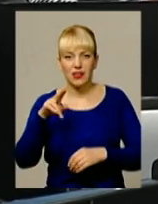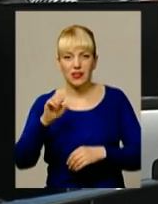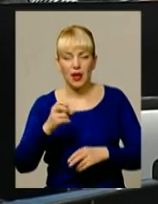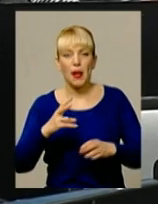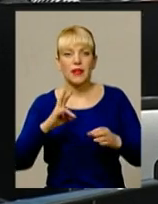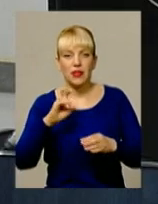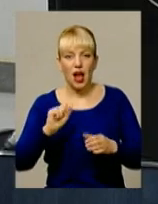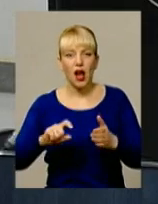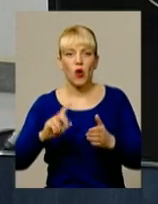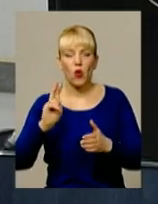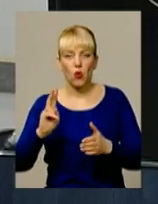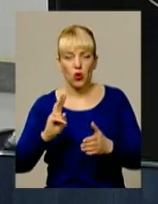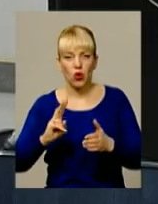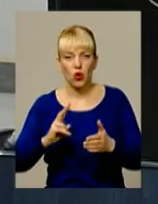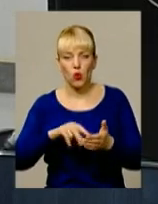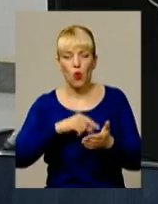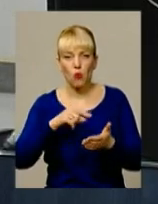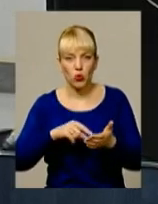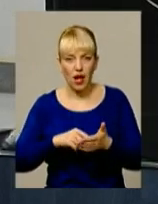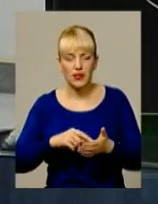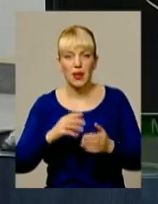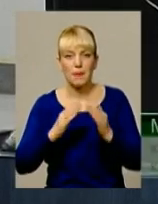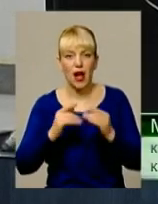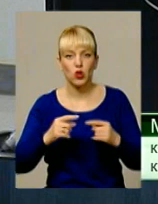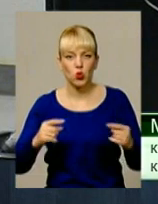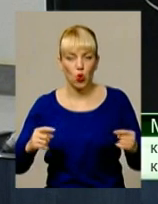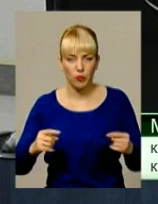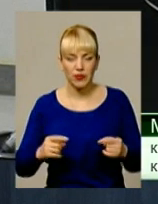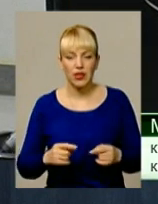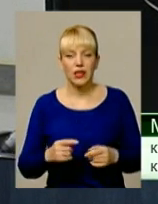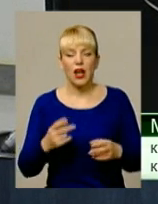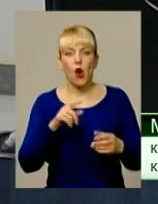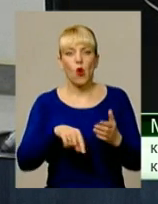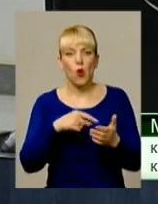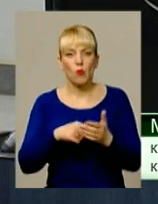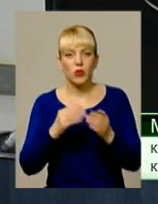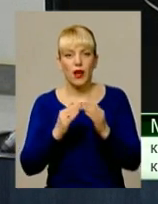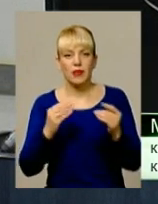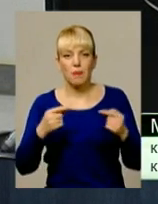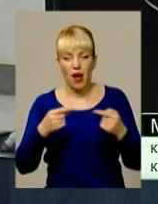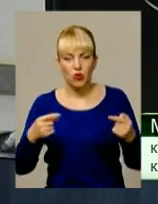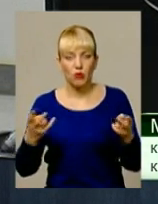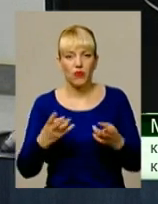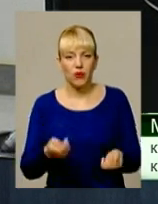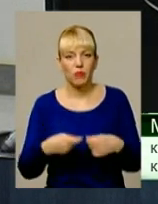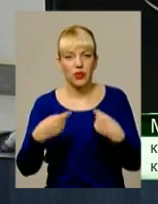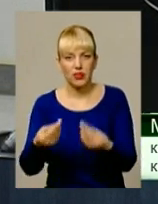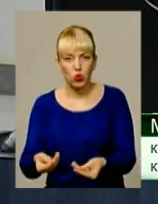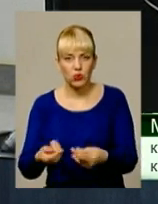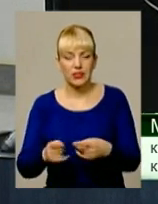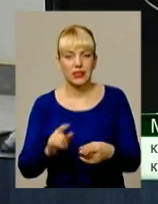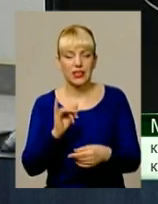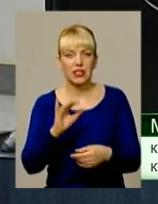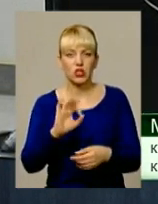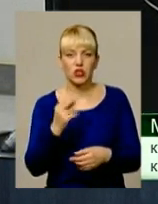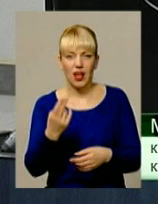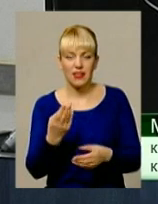майно в місті. Комунальне майно має приносити найбільший як фінансовий, так і соціальний внесок